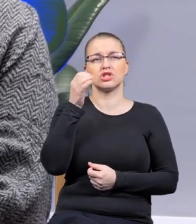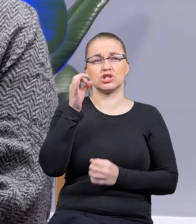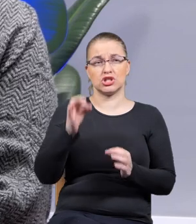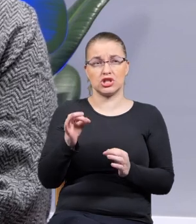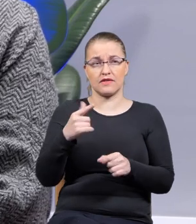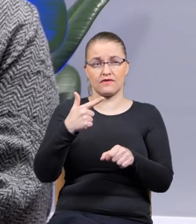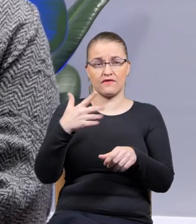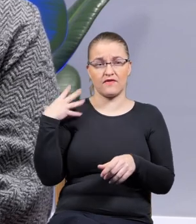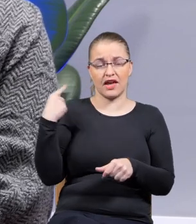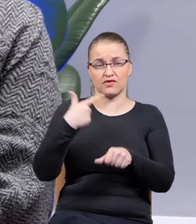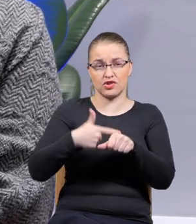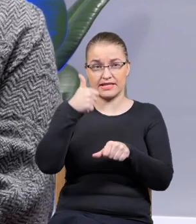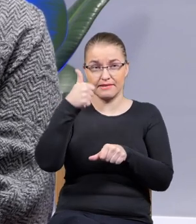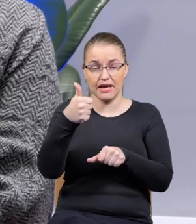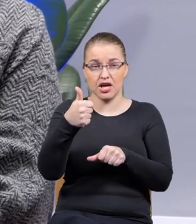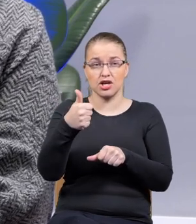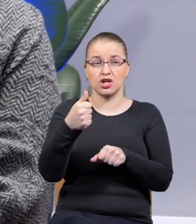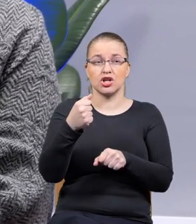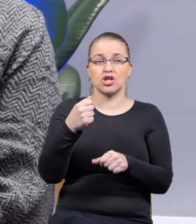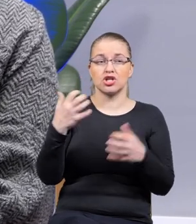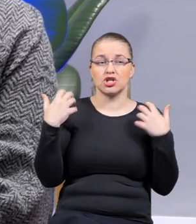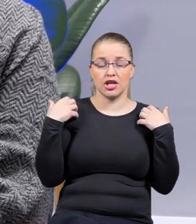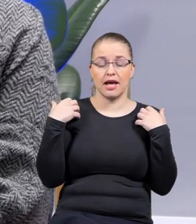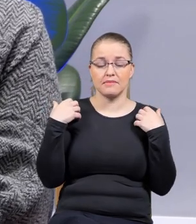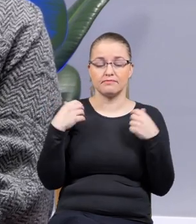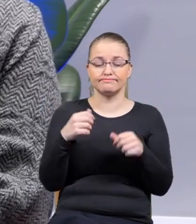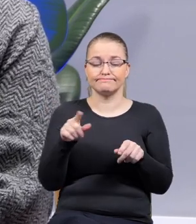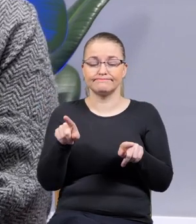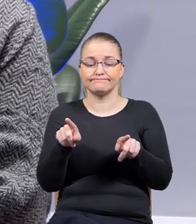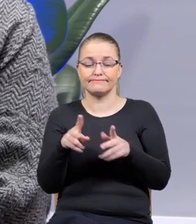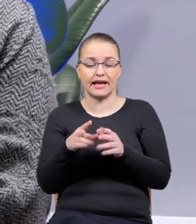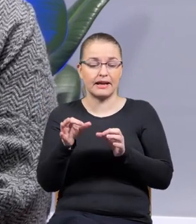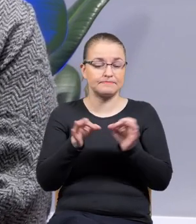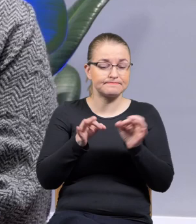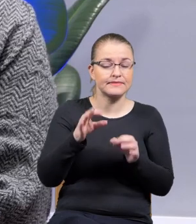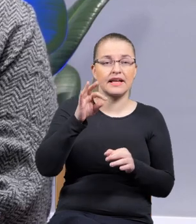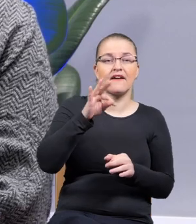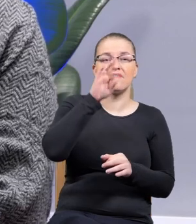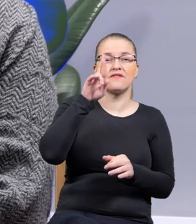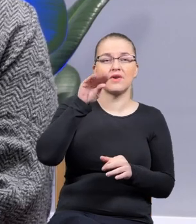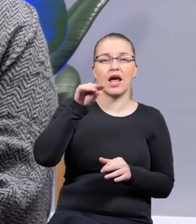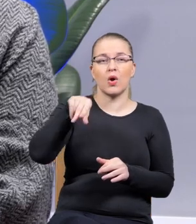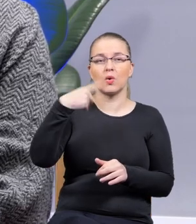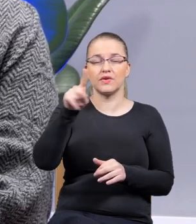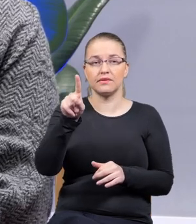XXI wieku żyjemy w takim paradygmacie freudowskim. Freud nauczył nas, że